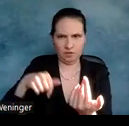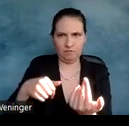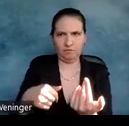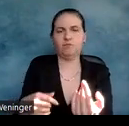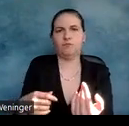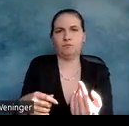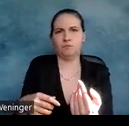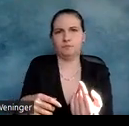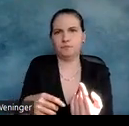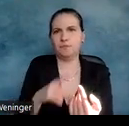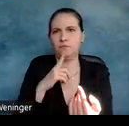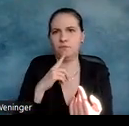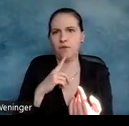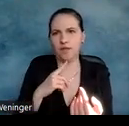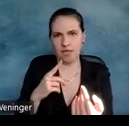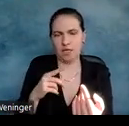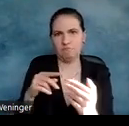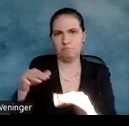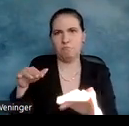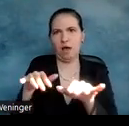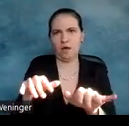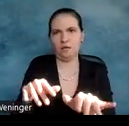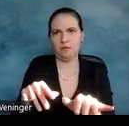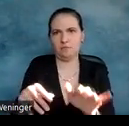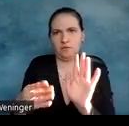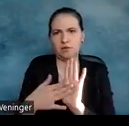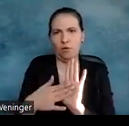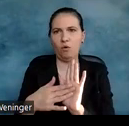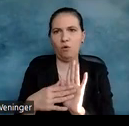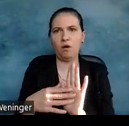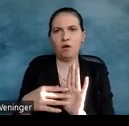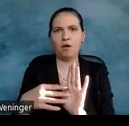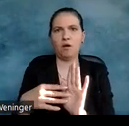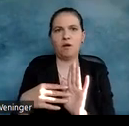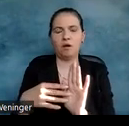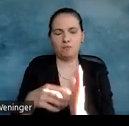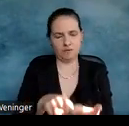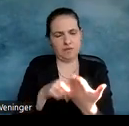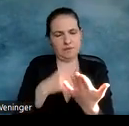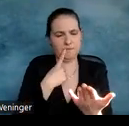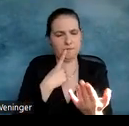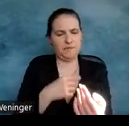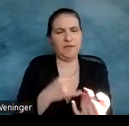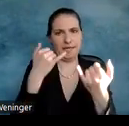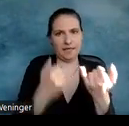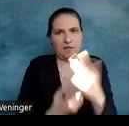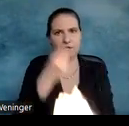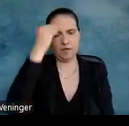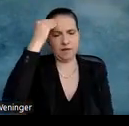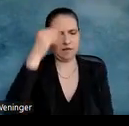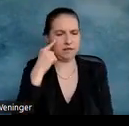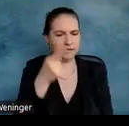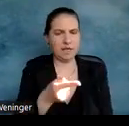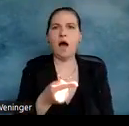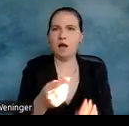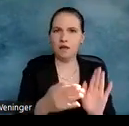Logo, was vorbeikommt, Pfennigparade, jetzt mit dem Wissen von heute, ist sehr komprimiert auf sehr engen Raum geschrieben.